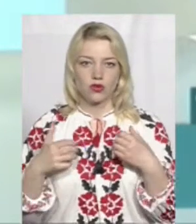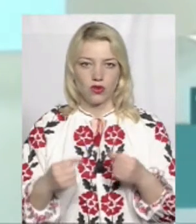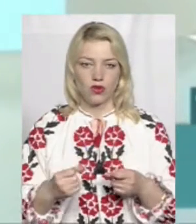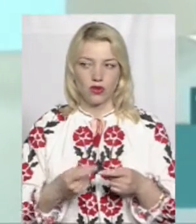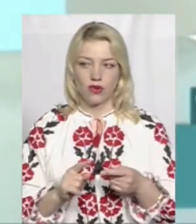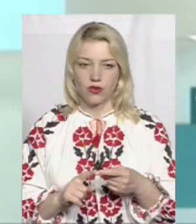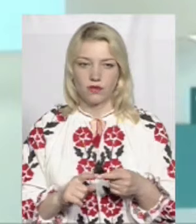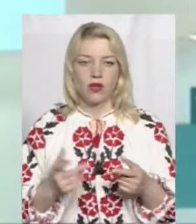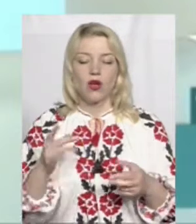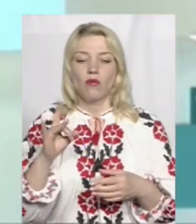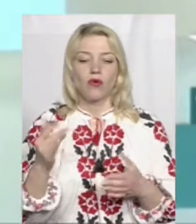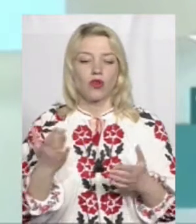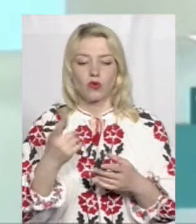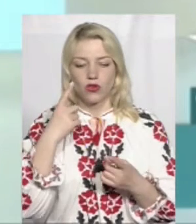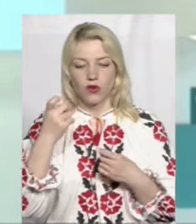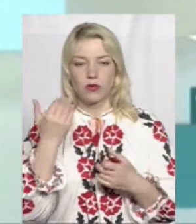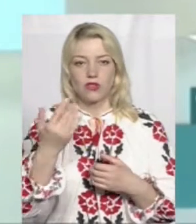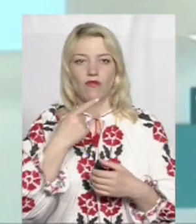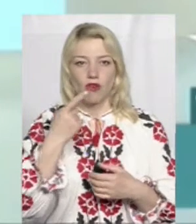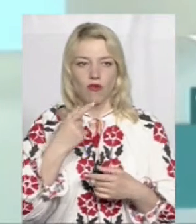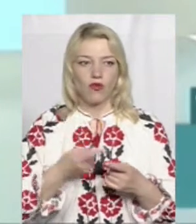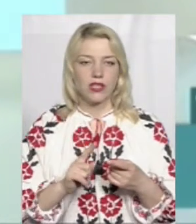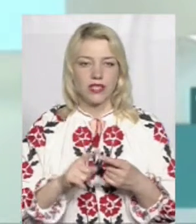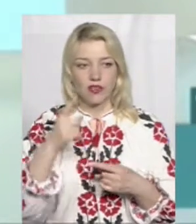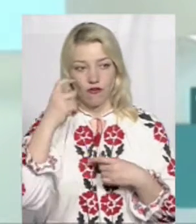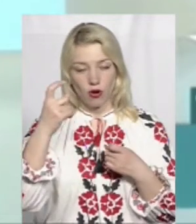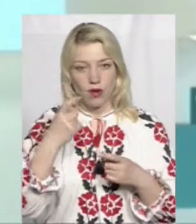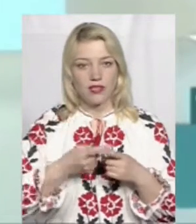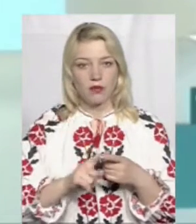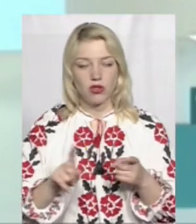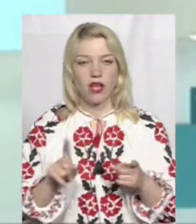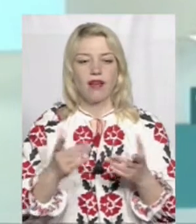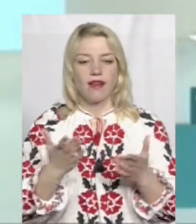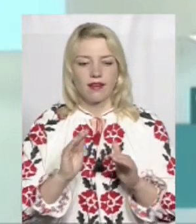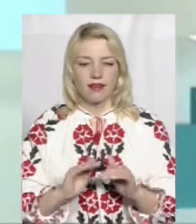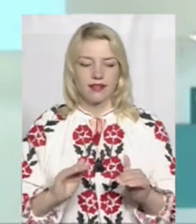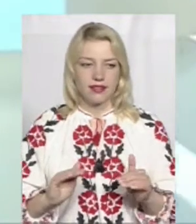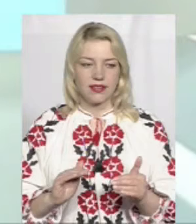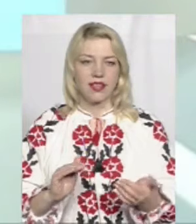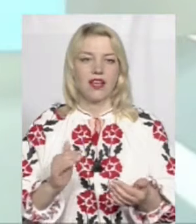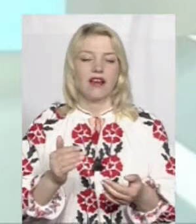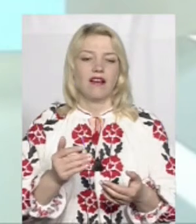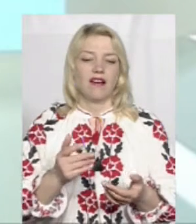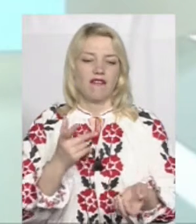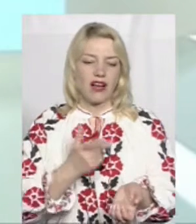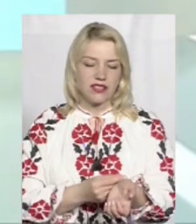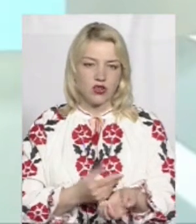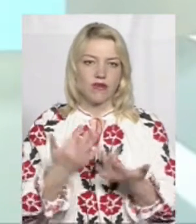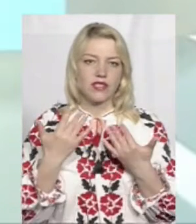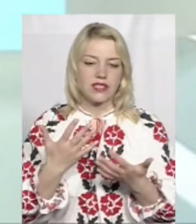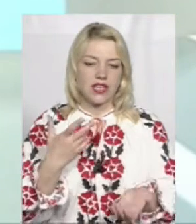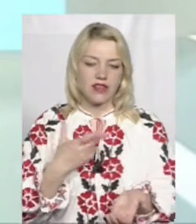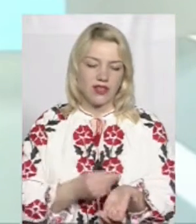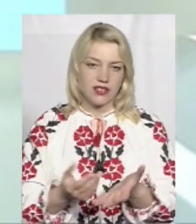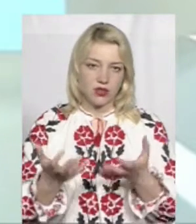Про яку інформацію ви зараз говорите? Там інформацію про те, які діти вакциновані, скільки вакцин вони отримали, чи